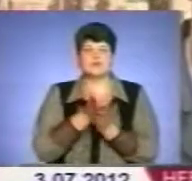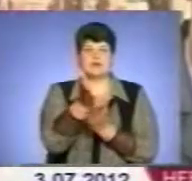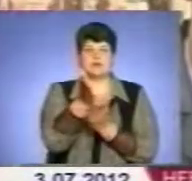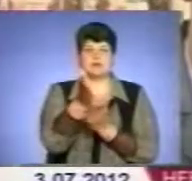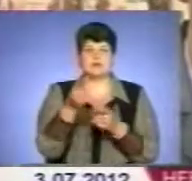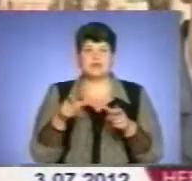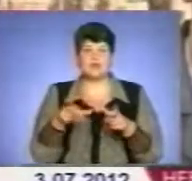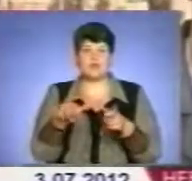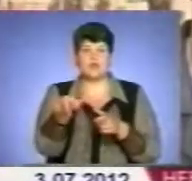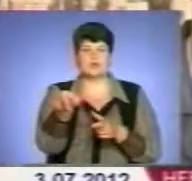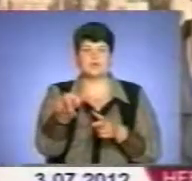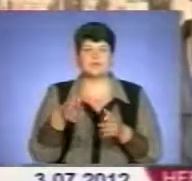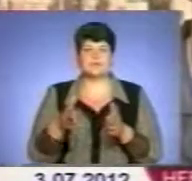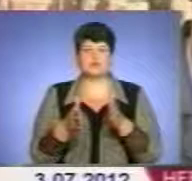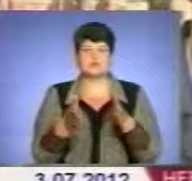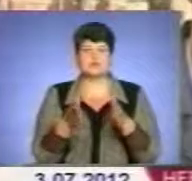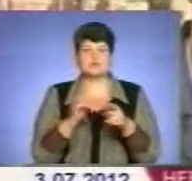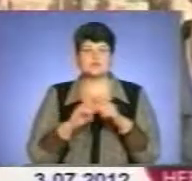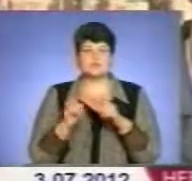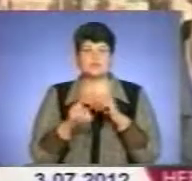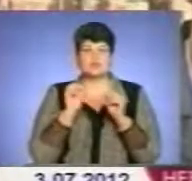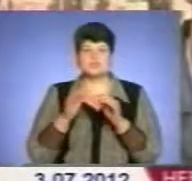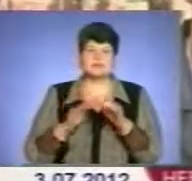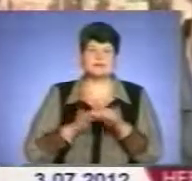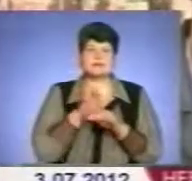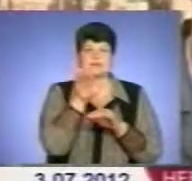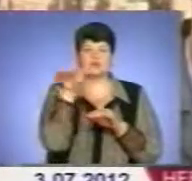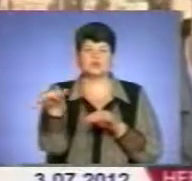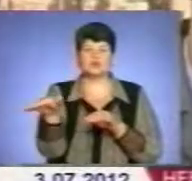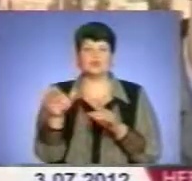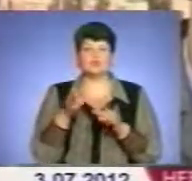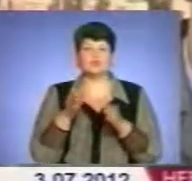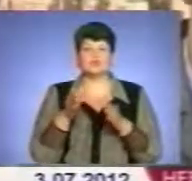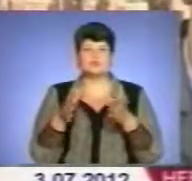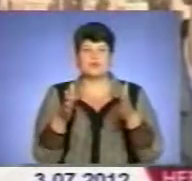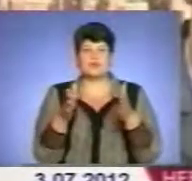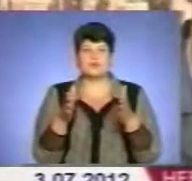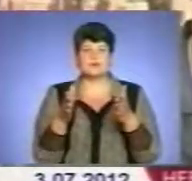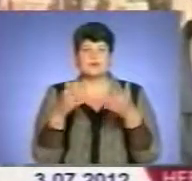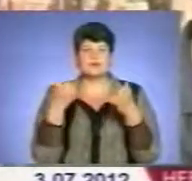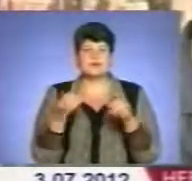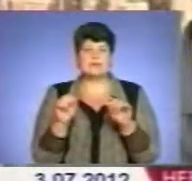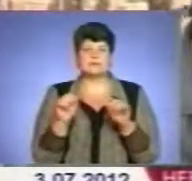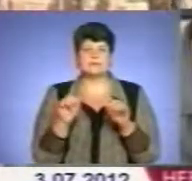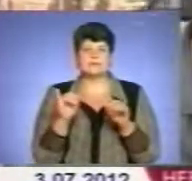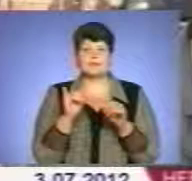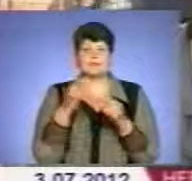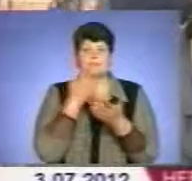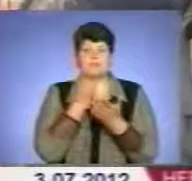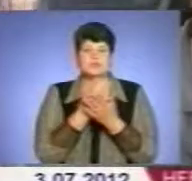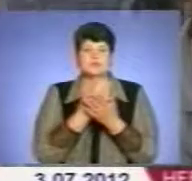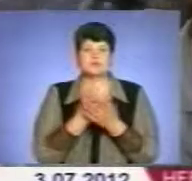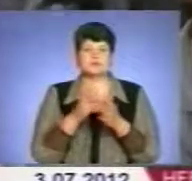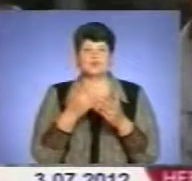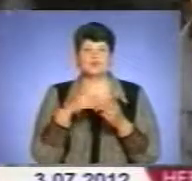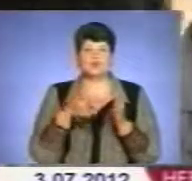та навіть і на швидкості, може злетіти з дороги, відповідно, якщо залитою водою, то втрачається зцеплення коліс з проїзною частиною,